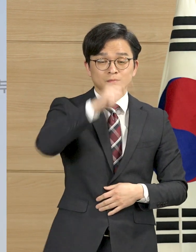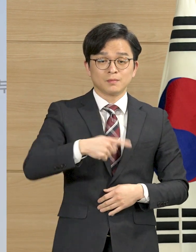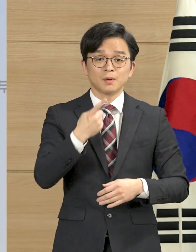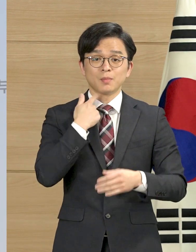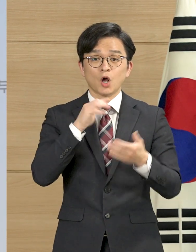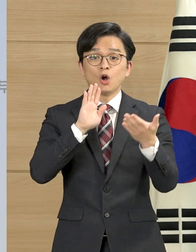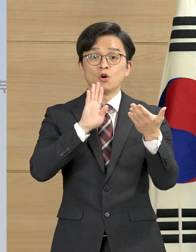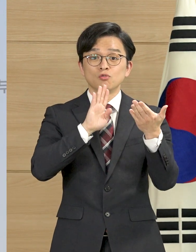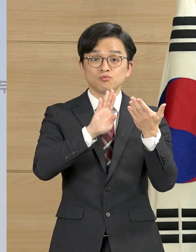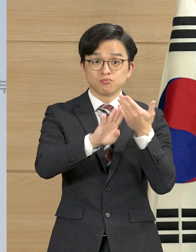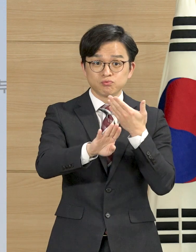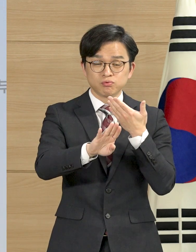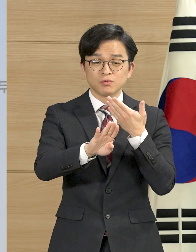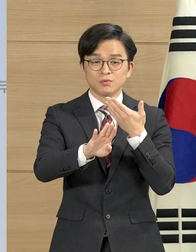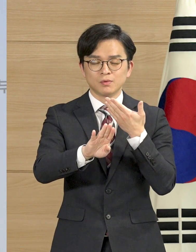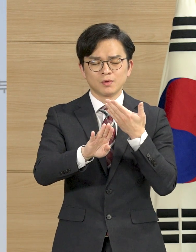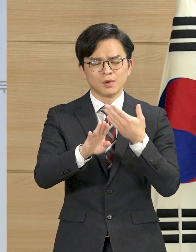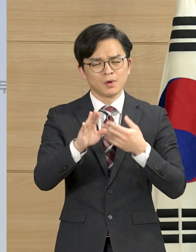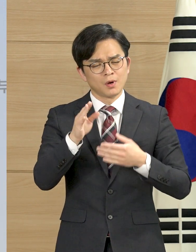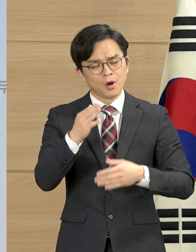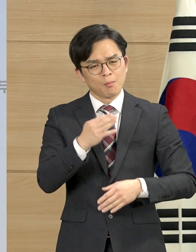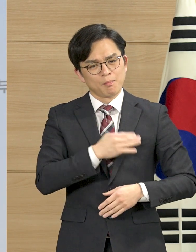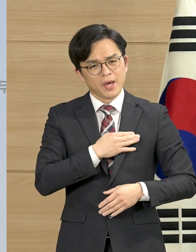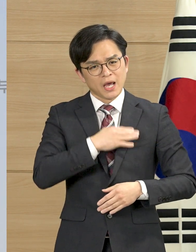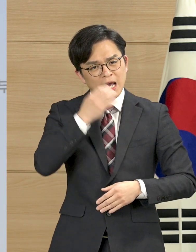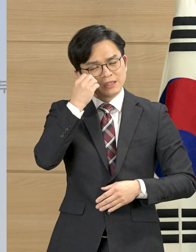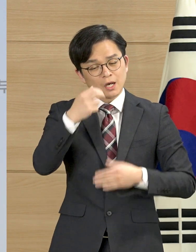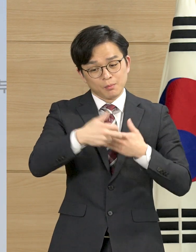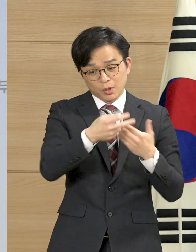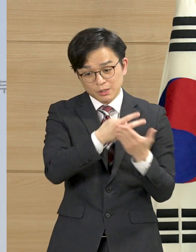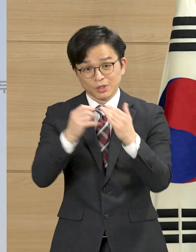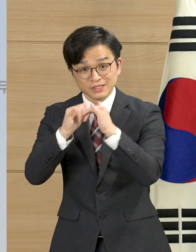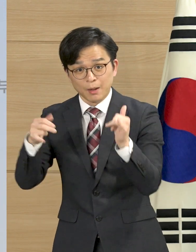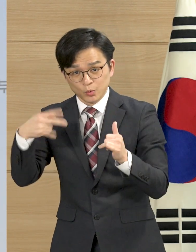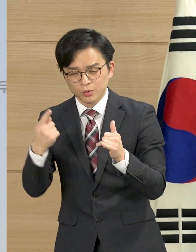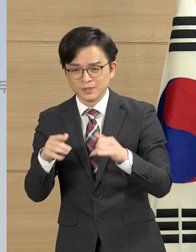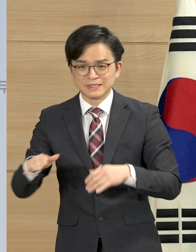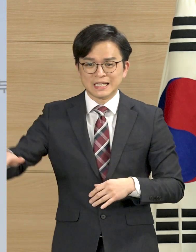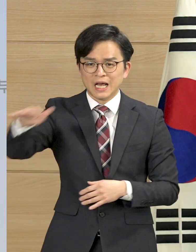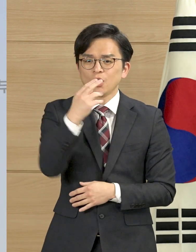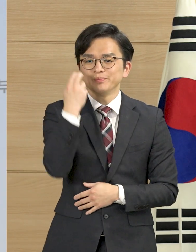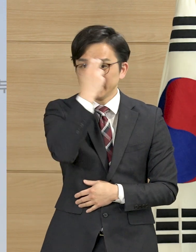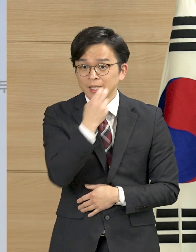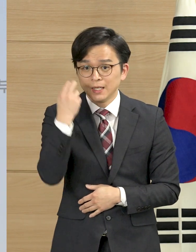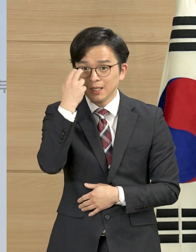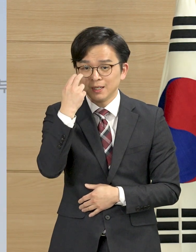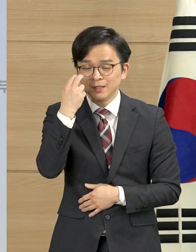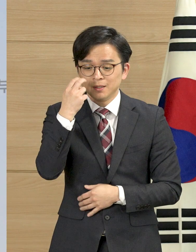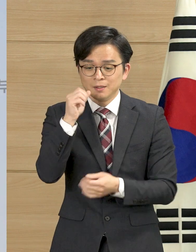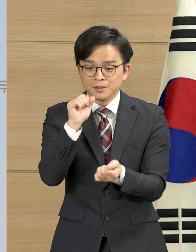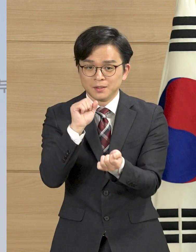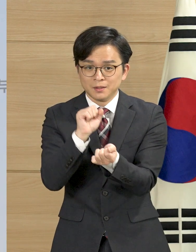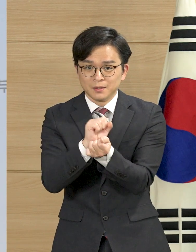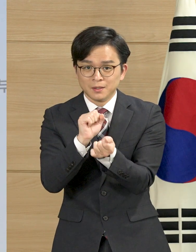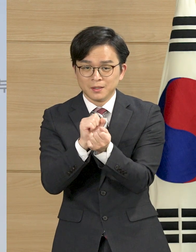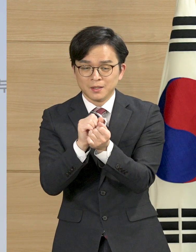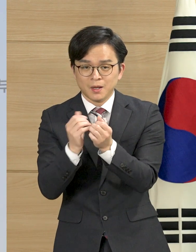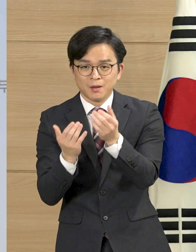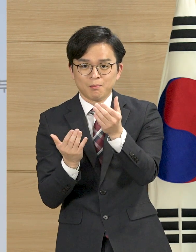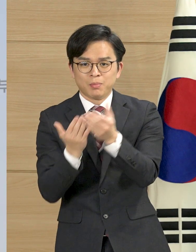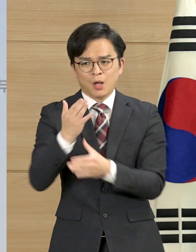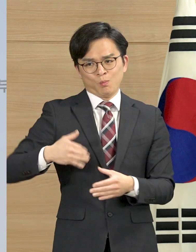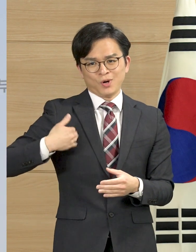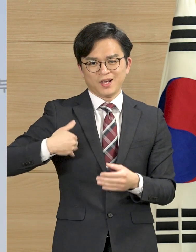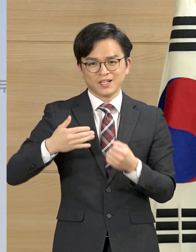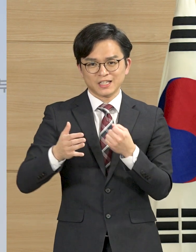불명의 폐렴을 앓고 있는 입원 환자 전원에 대해서는 진단검사를 실시해서 만에 하나 방역망에서